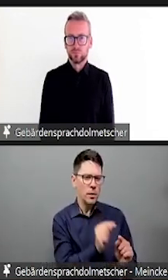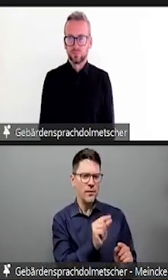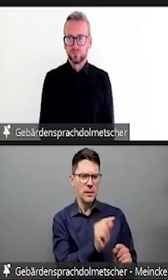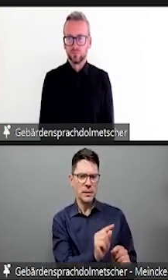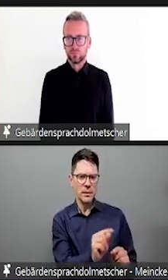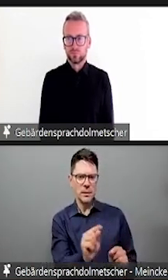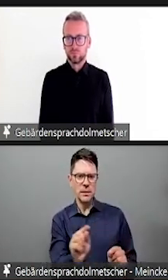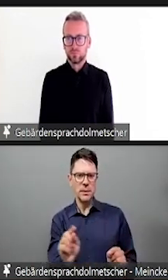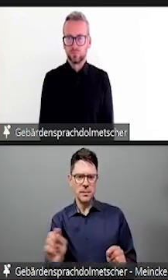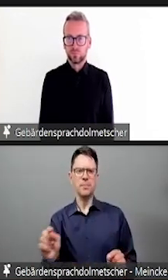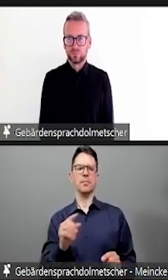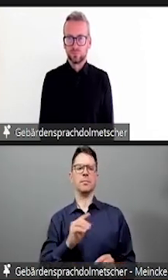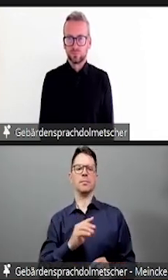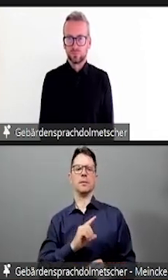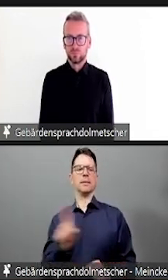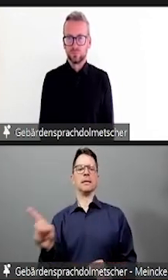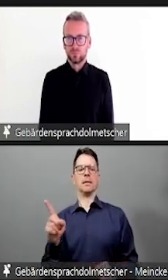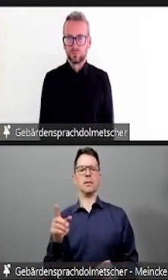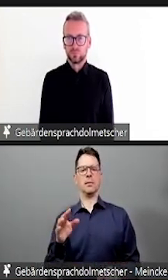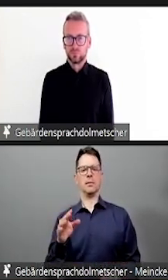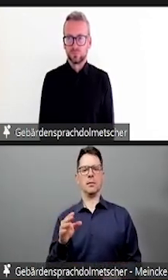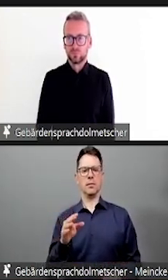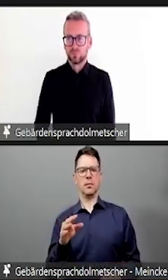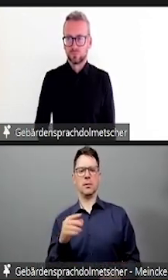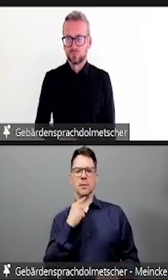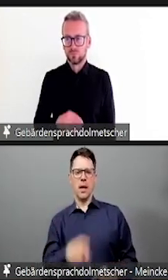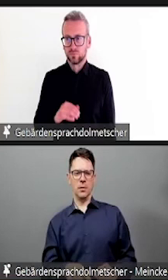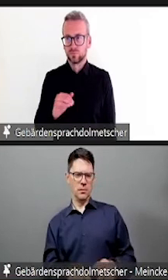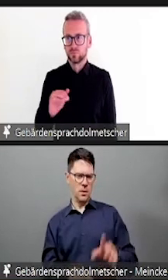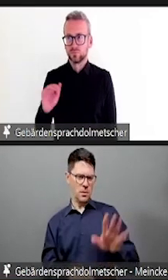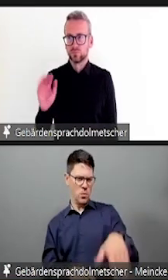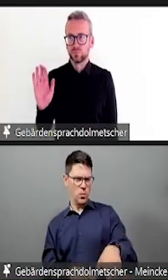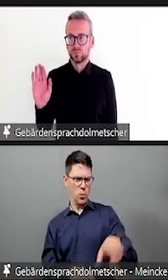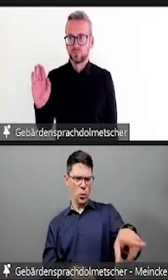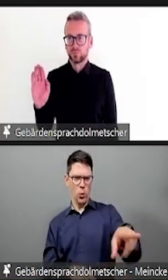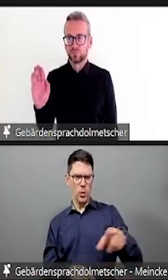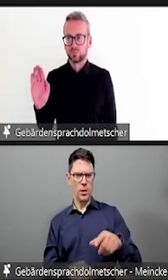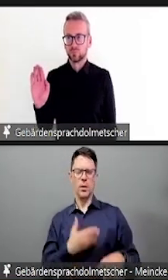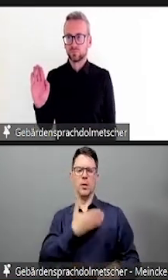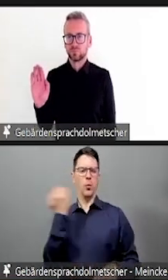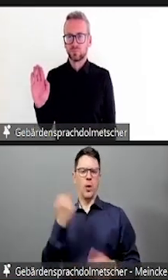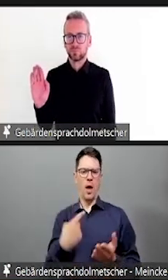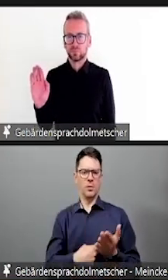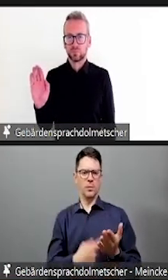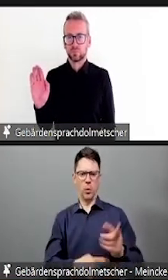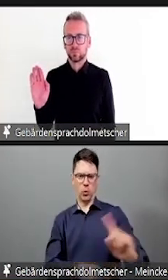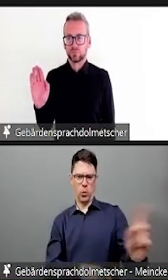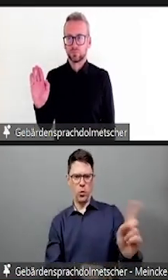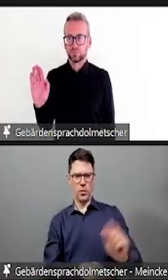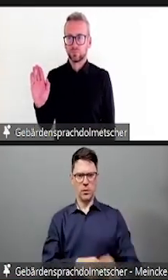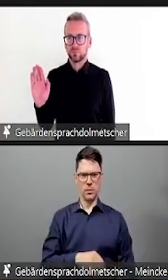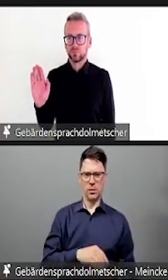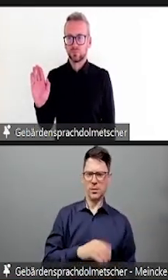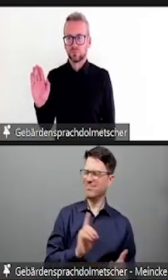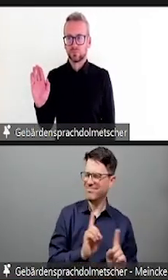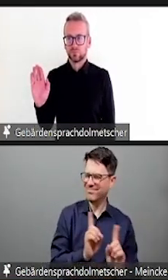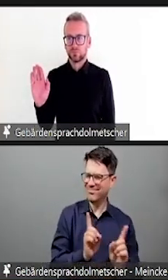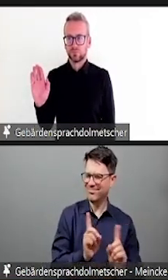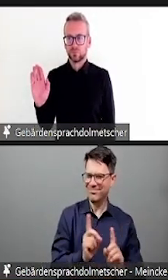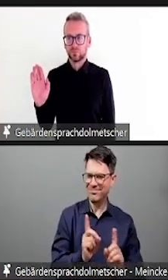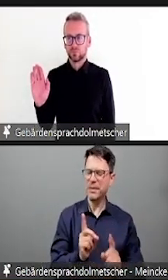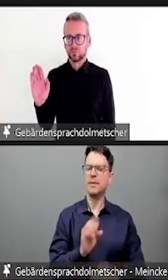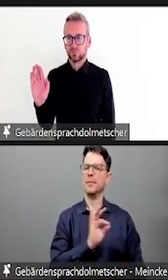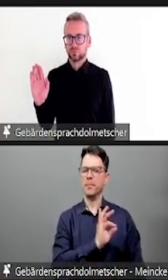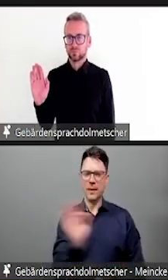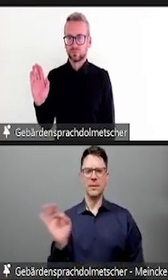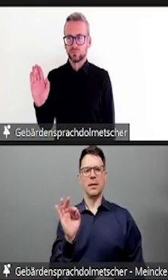und sich nochmal im Einzelfall dann schaut, ob ein Nachteilsausgleich nicht doch möglich ist.